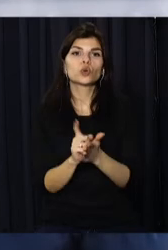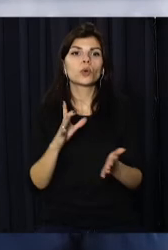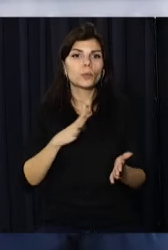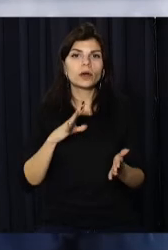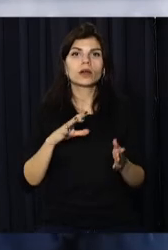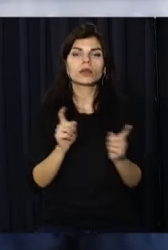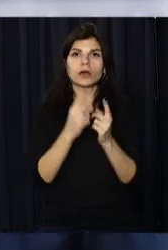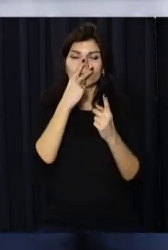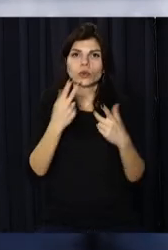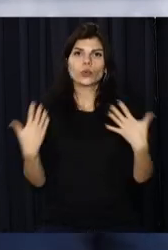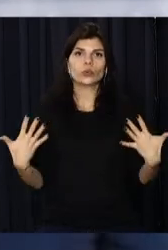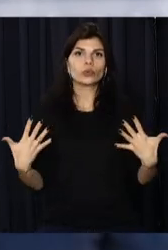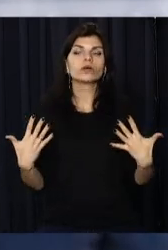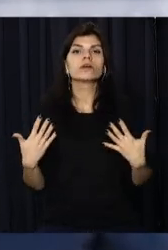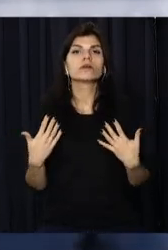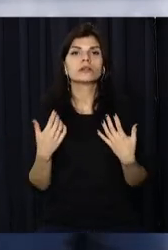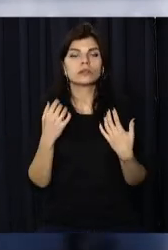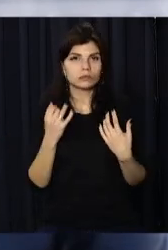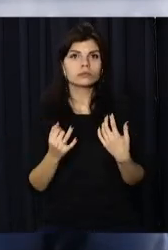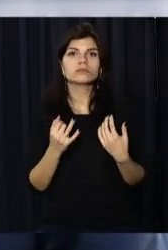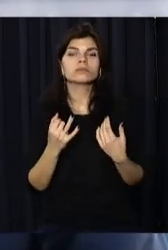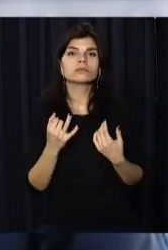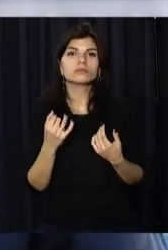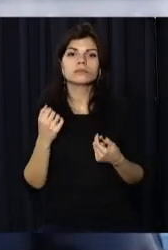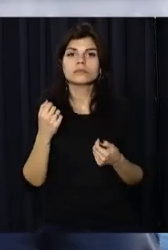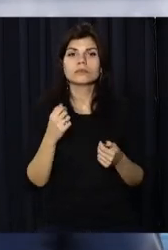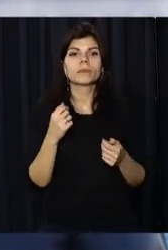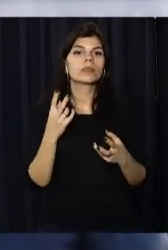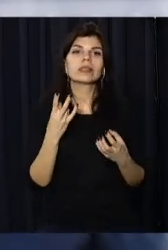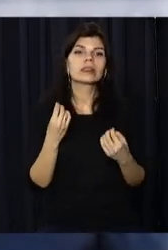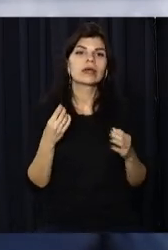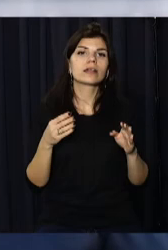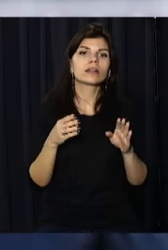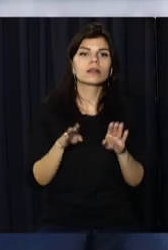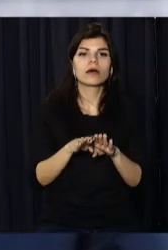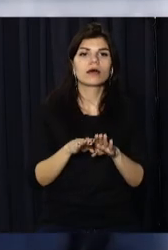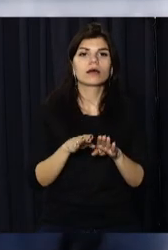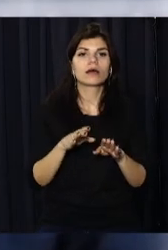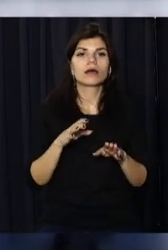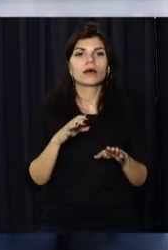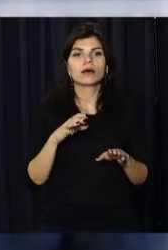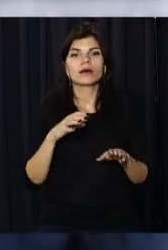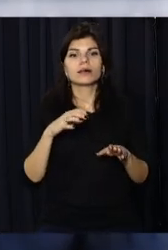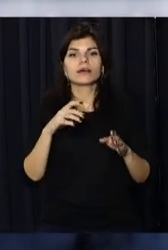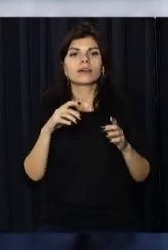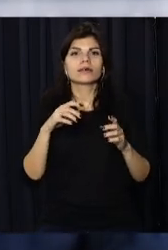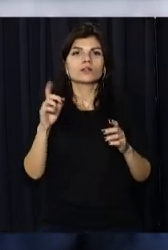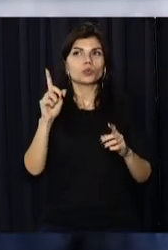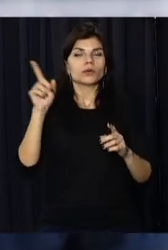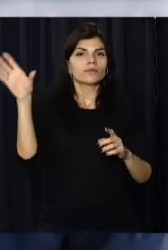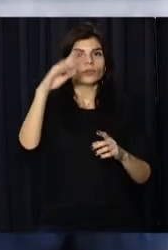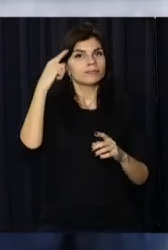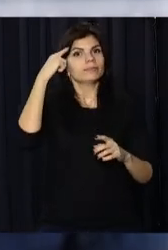названня статусне, і щоб ті не тільки ближайші країни, міста, всі візнавали цей